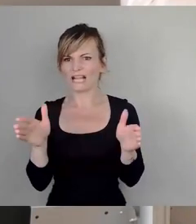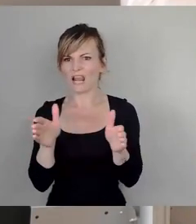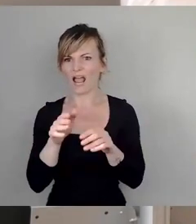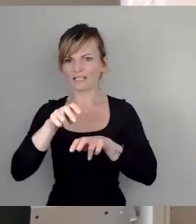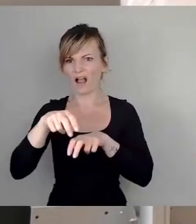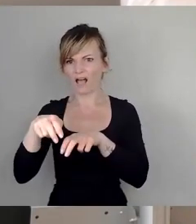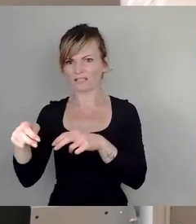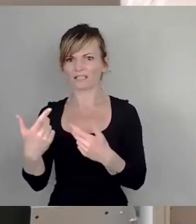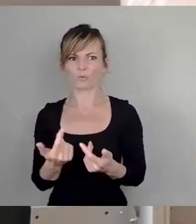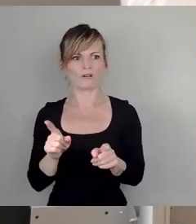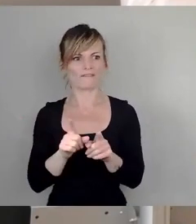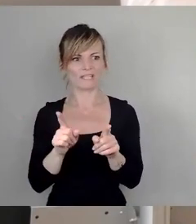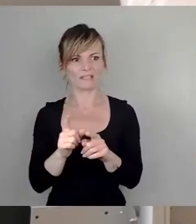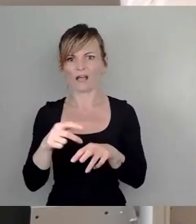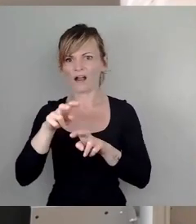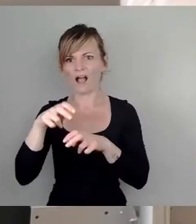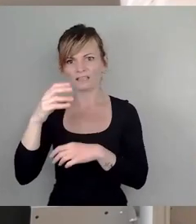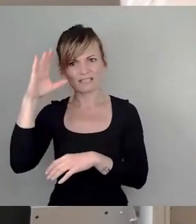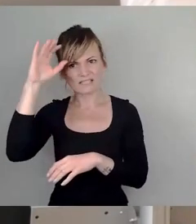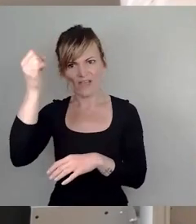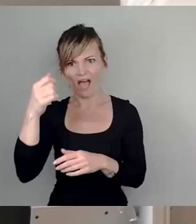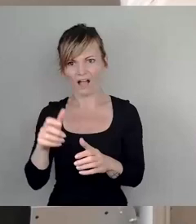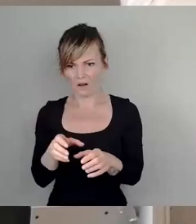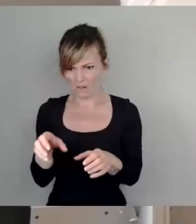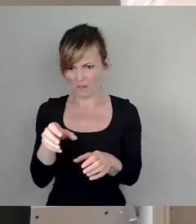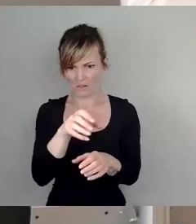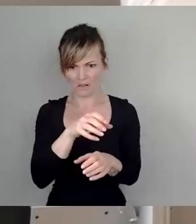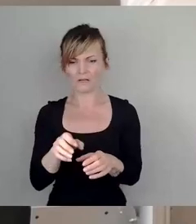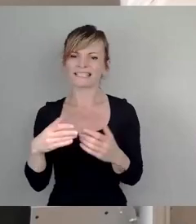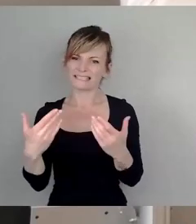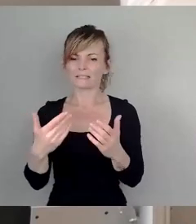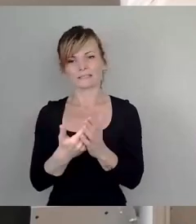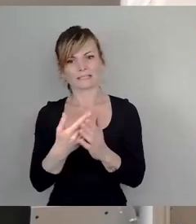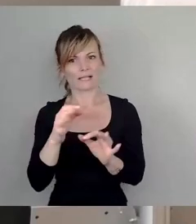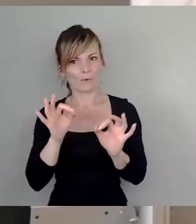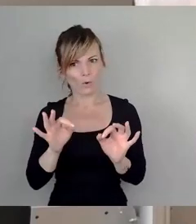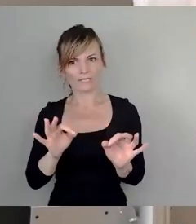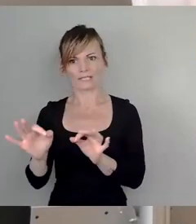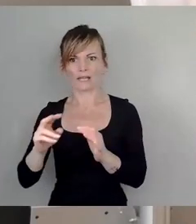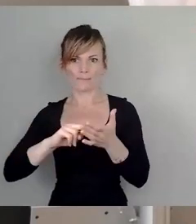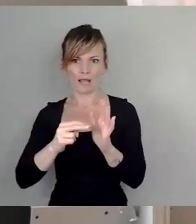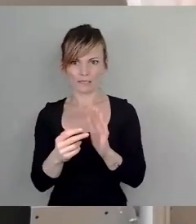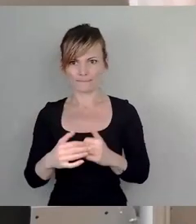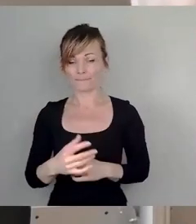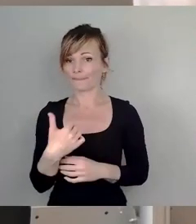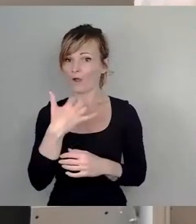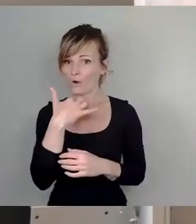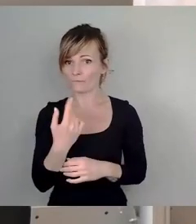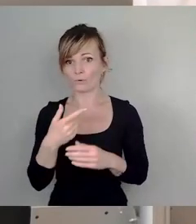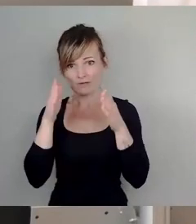Gartenzwergidylle angereichert wird. Insofern sollte es schon ordentlich geplant werden. Wir haben die Hoffnung und das Vertrauen, dass das gelingt.